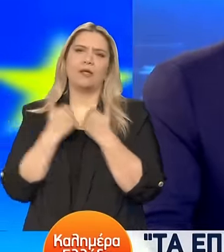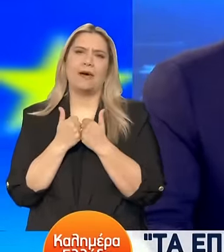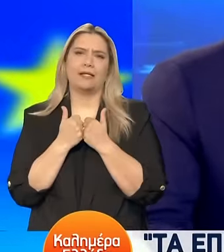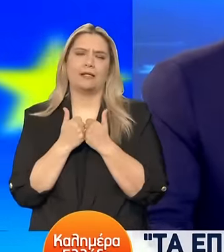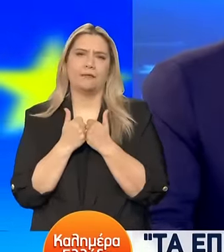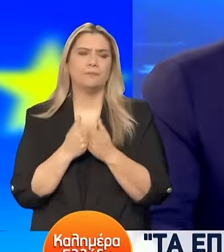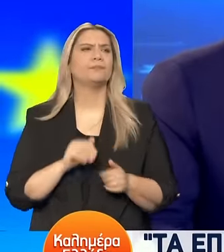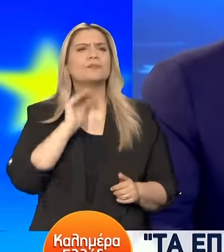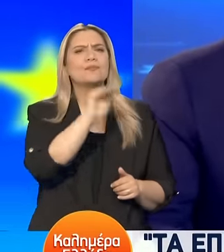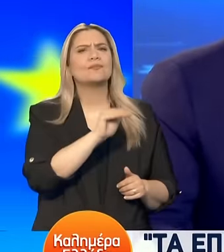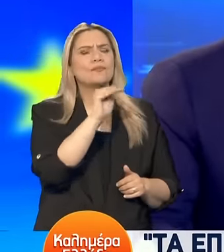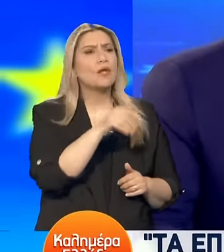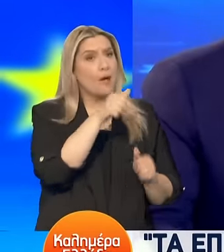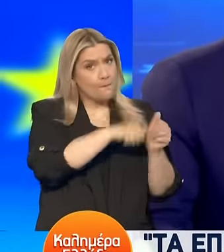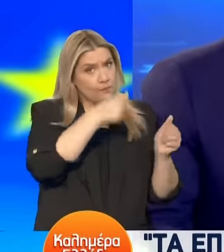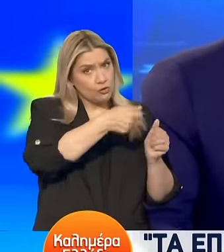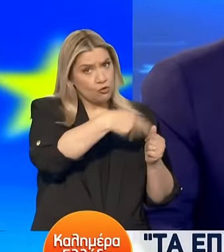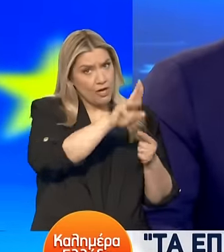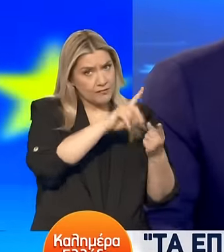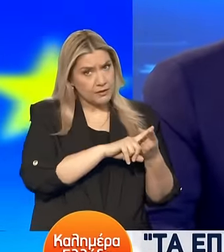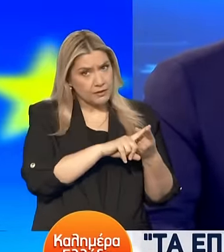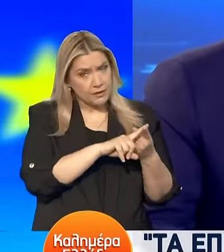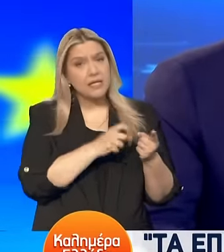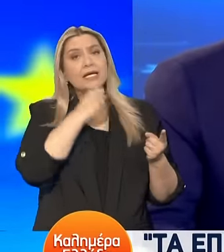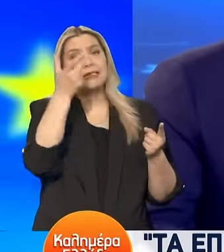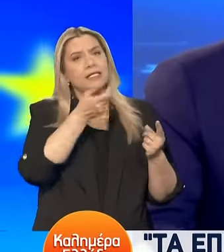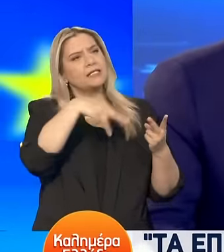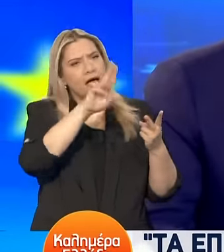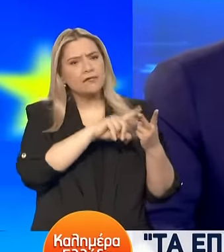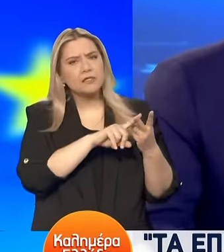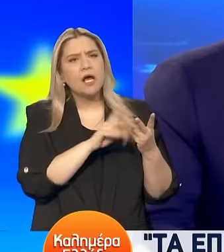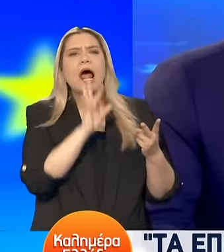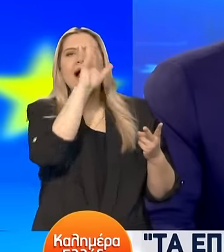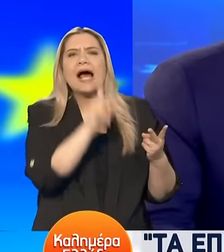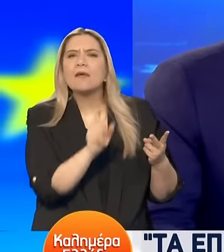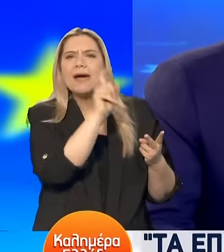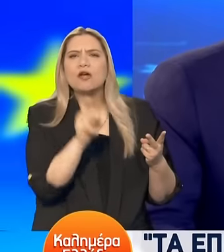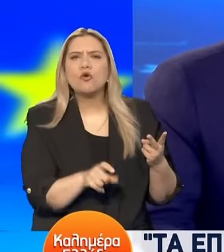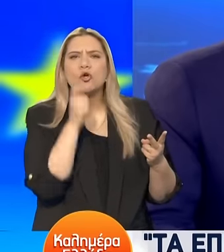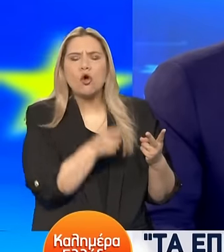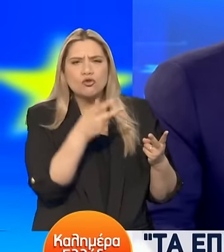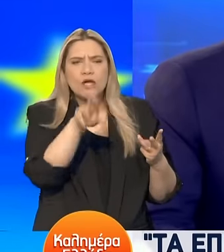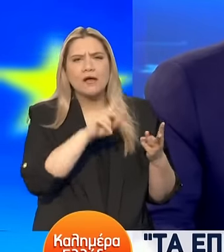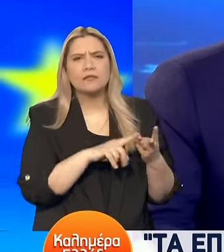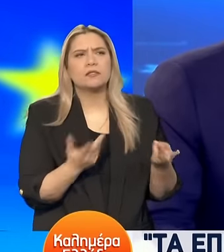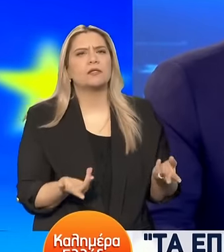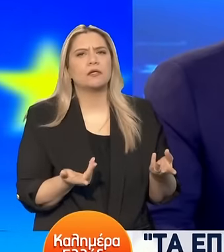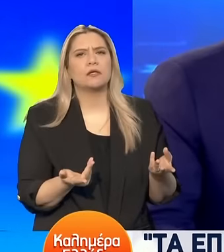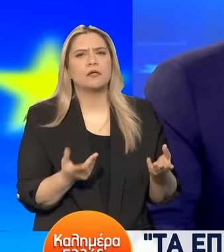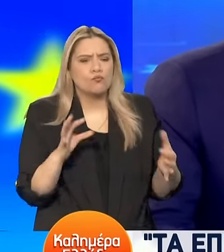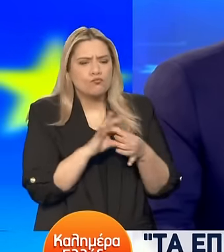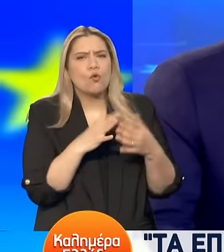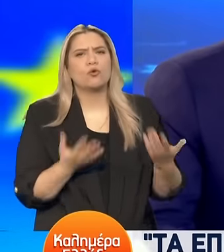αυξάνονται οι μισθοί, αυξάνονται οι συντάξεις Αλλά αυξάνονται και το κόστος ζωής Και αν το δούμε συνδυαστικά Με αυτό που λέγαμε προηγουμένως